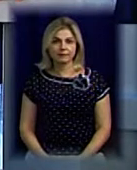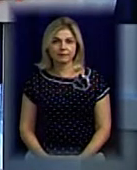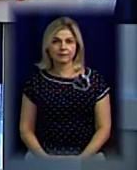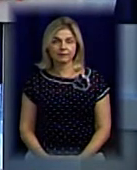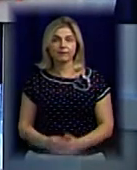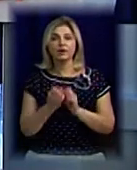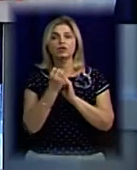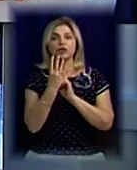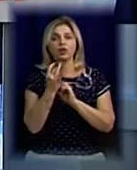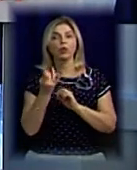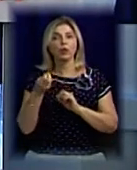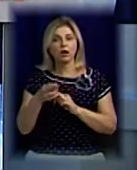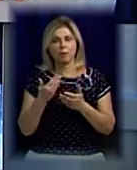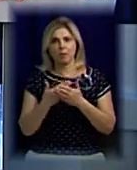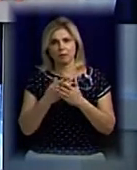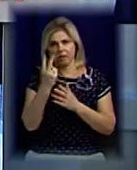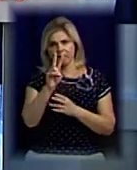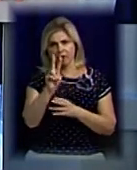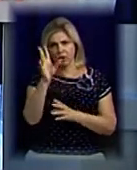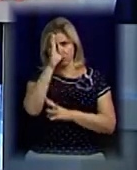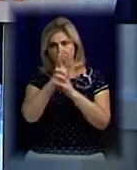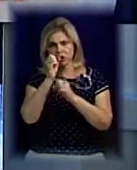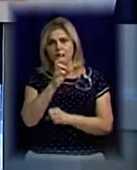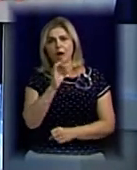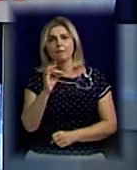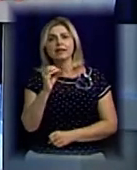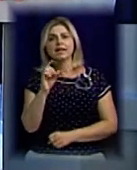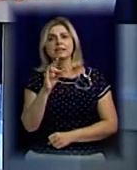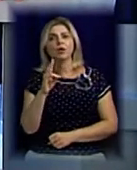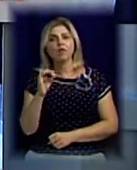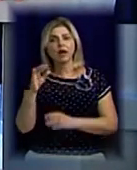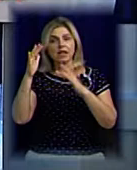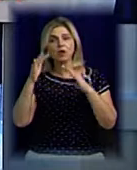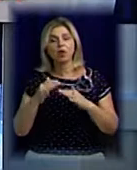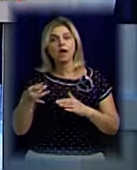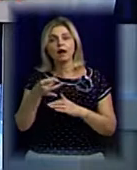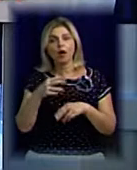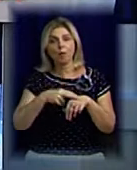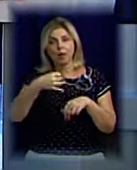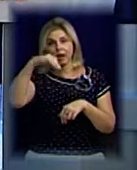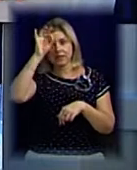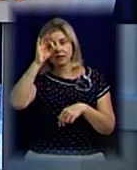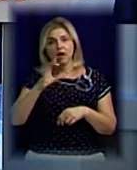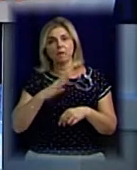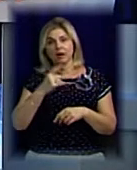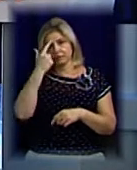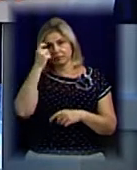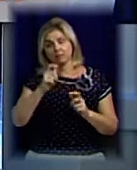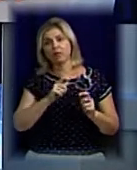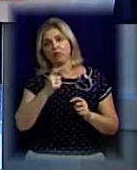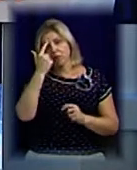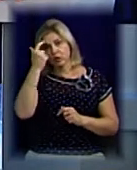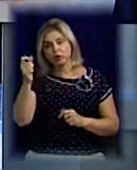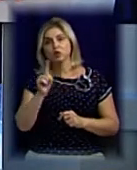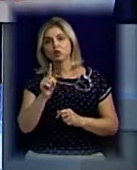14 липня близько другої ночі до Березнегувацького відділення Снігурівського відділу поліції не дійшло повідомлення про